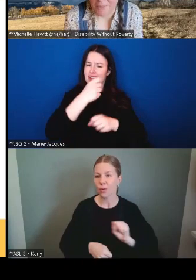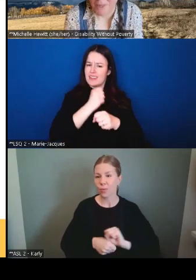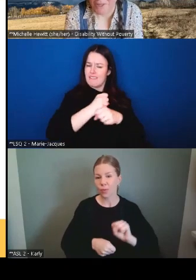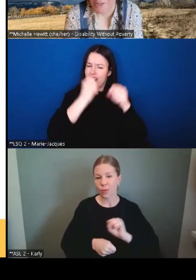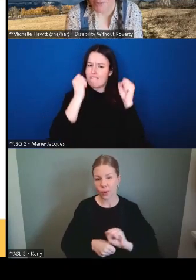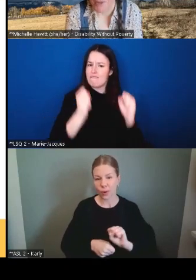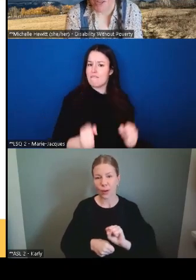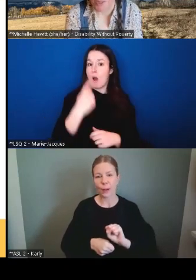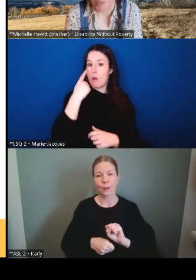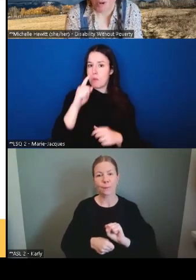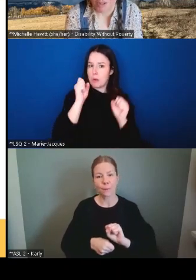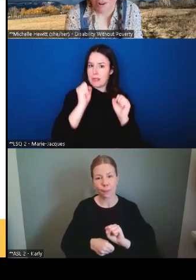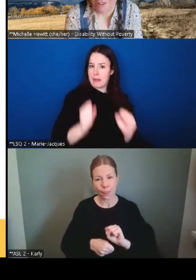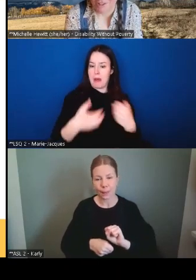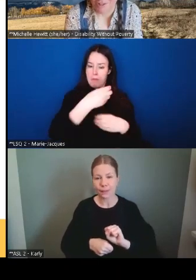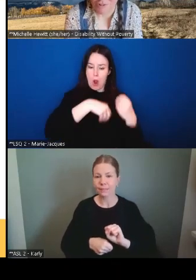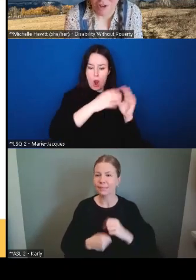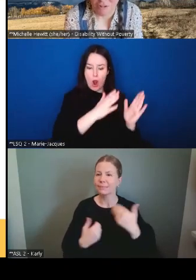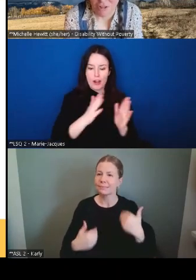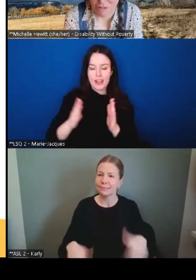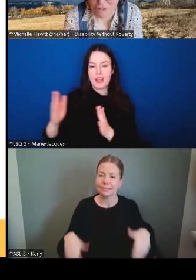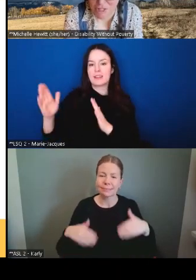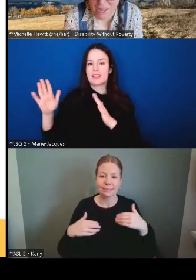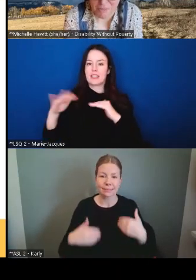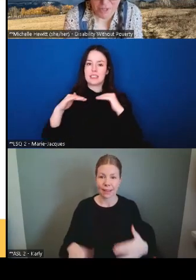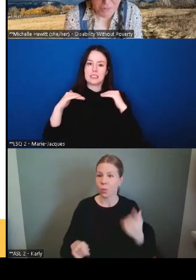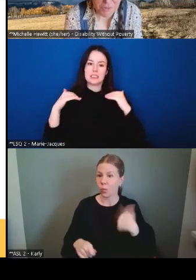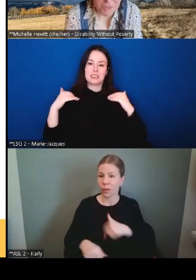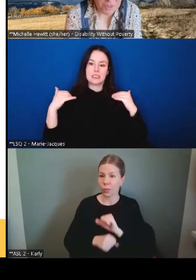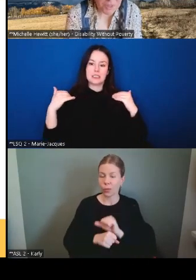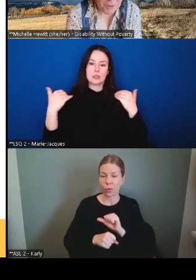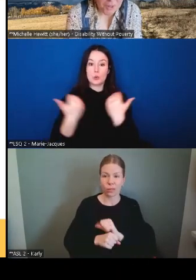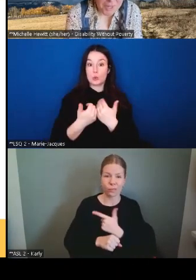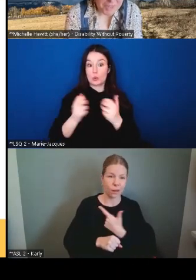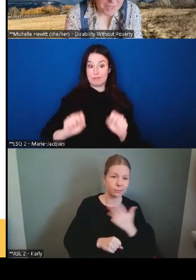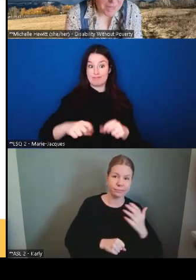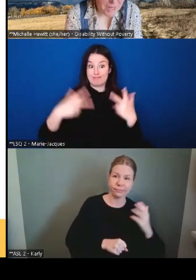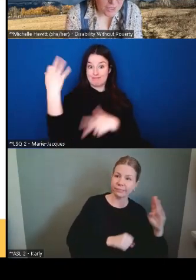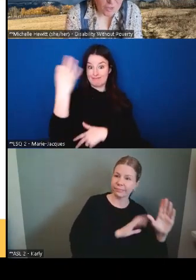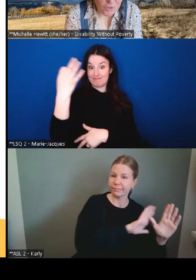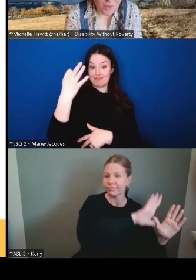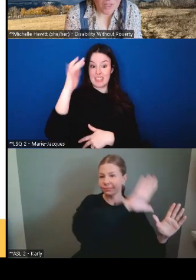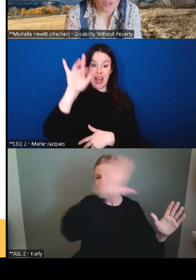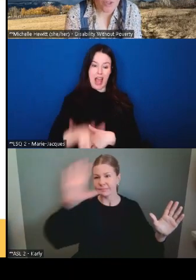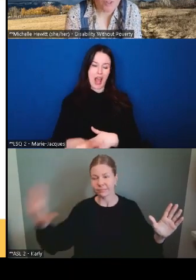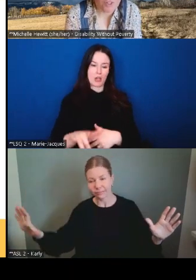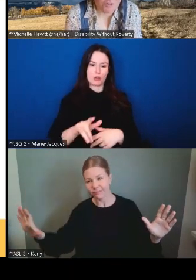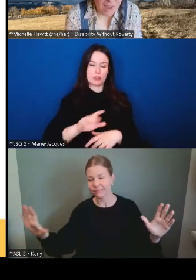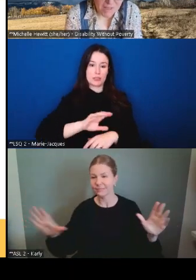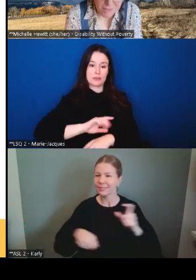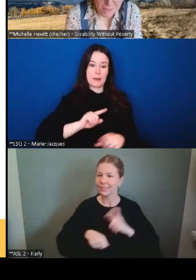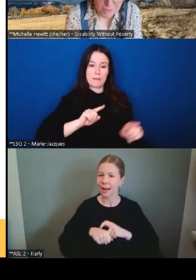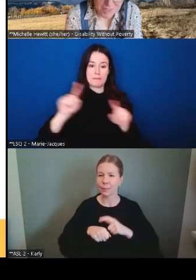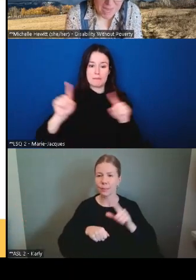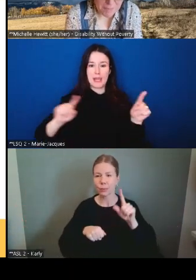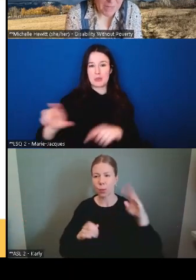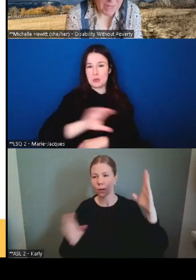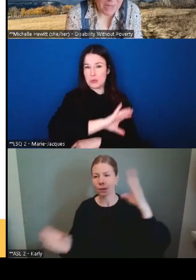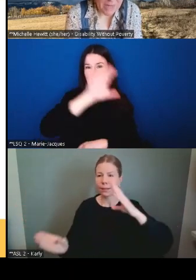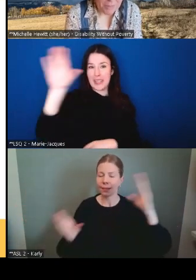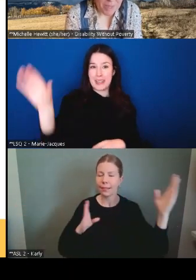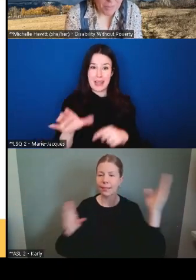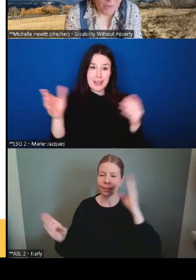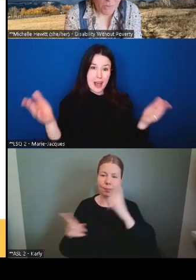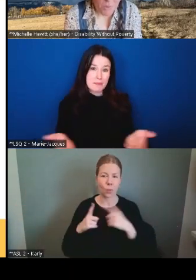pour organiser ces webinaires parce que nous sommes répandus partout au payé et